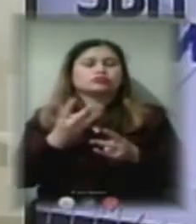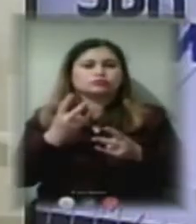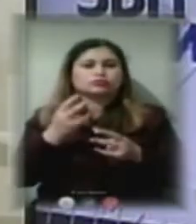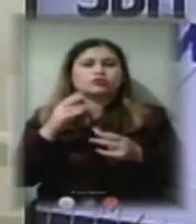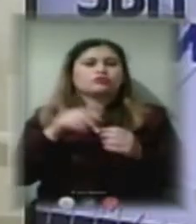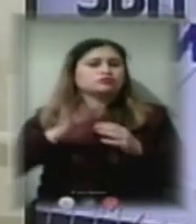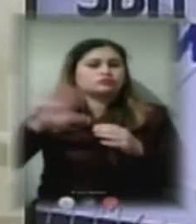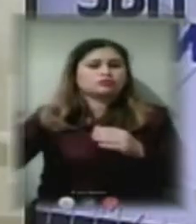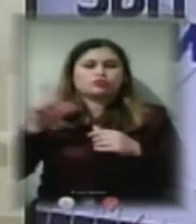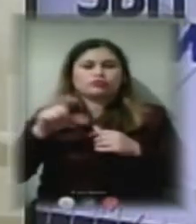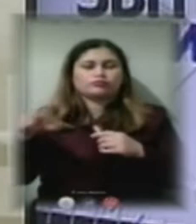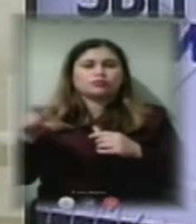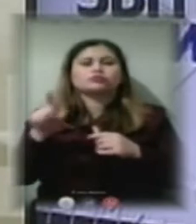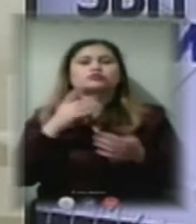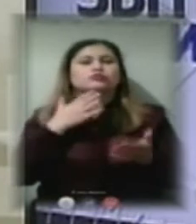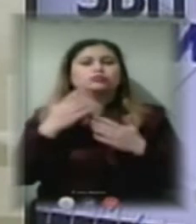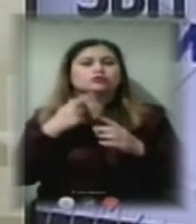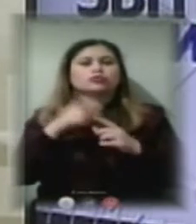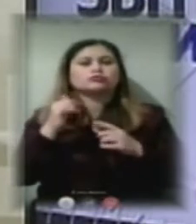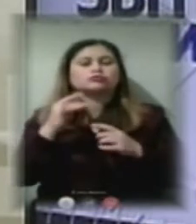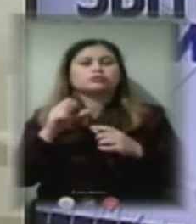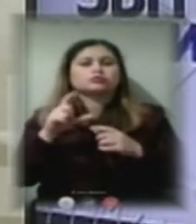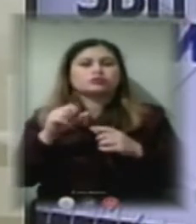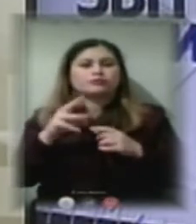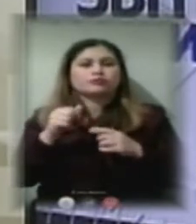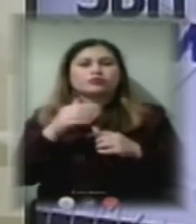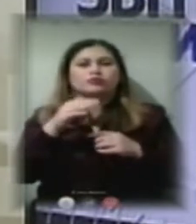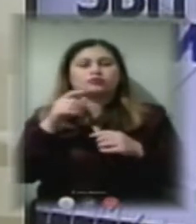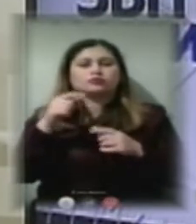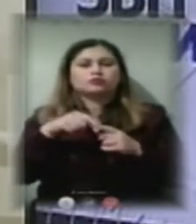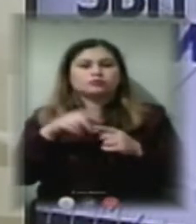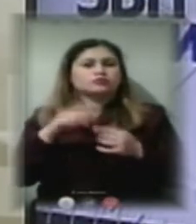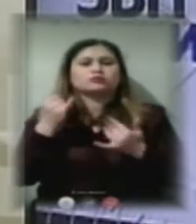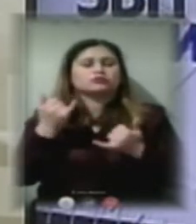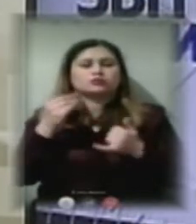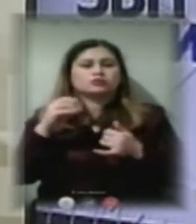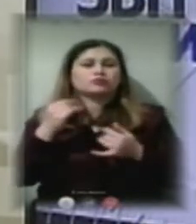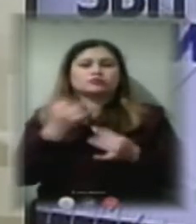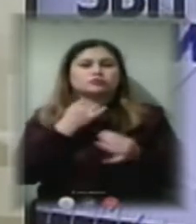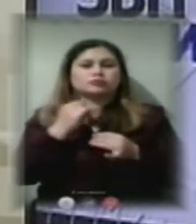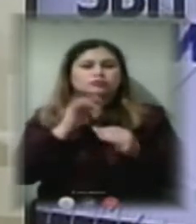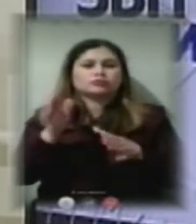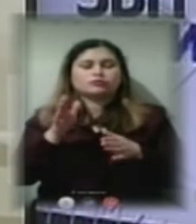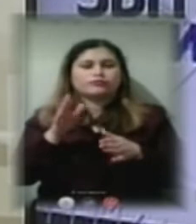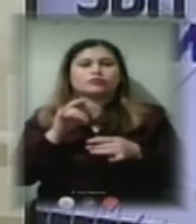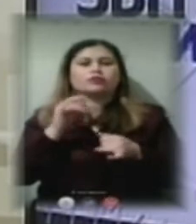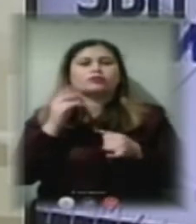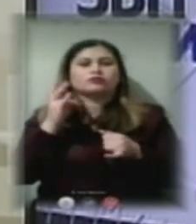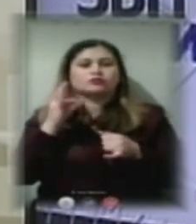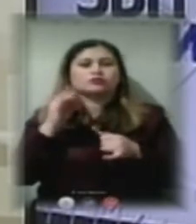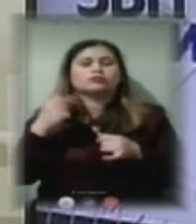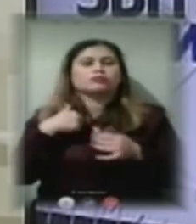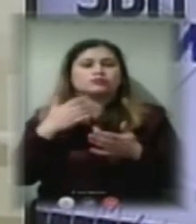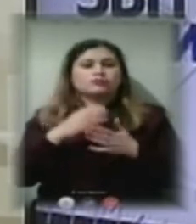Що стосується гнучкої схеми, хоч це не тема сьогоднішнього ефіру, але запитання є. Ми маємо надію,